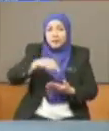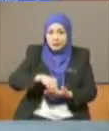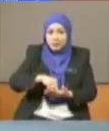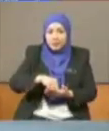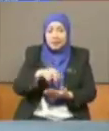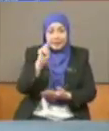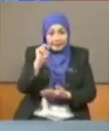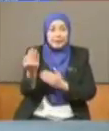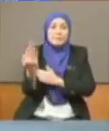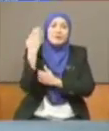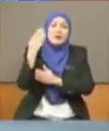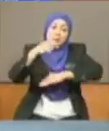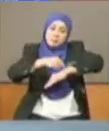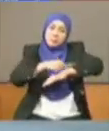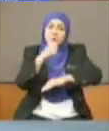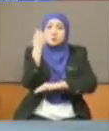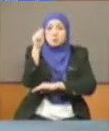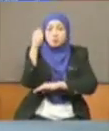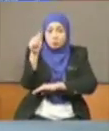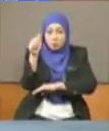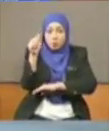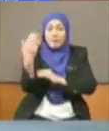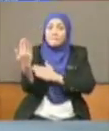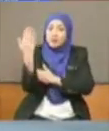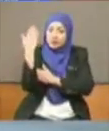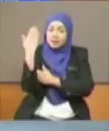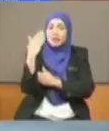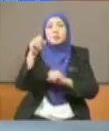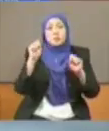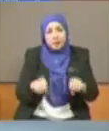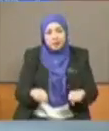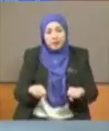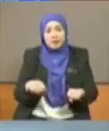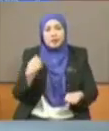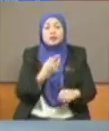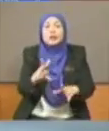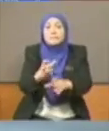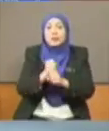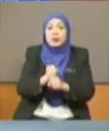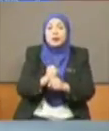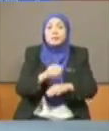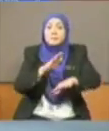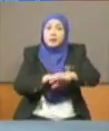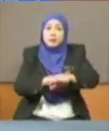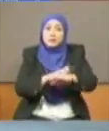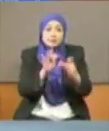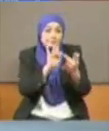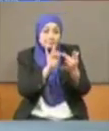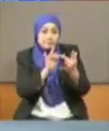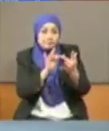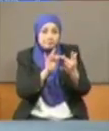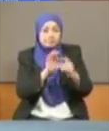nanti pada jam 10 pagi boleh didapati di dua pautan tersebut. MyResult1